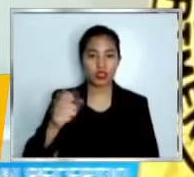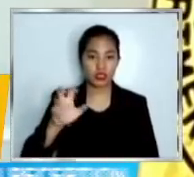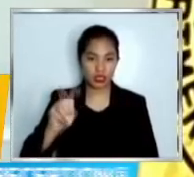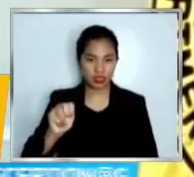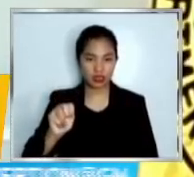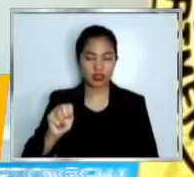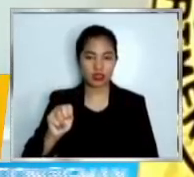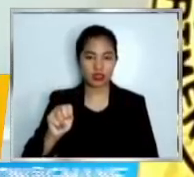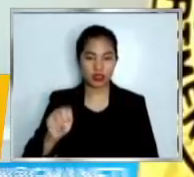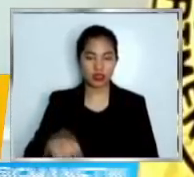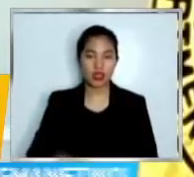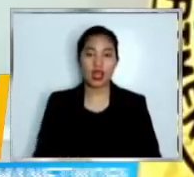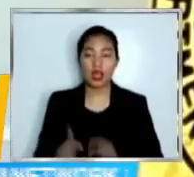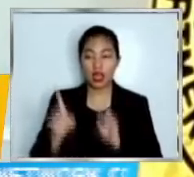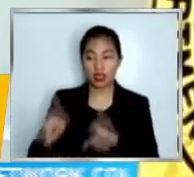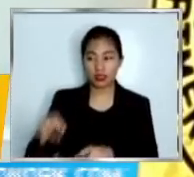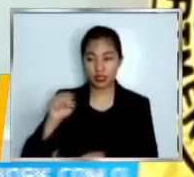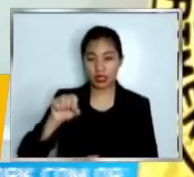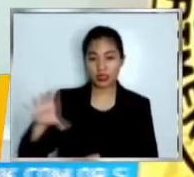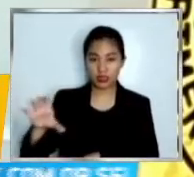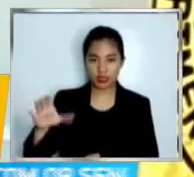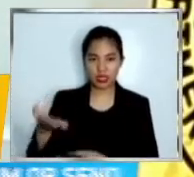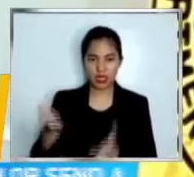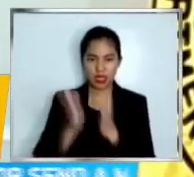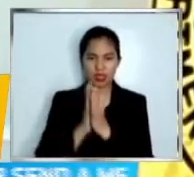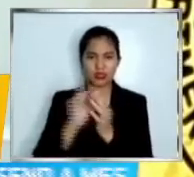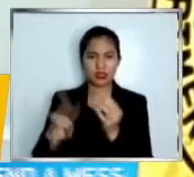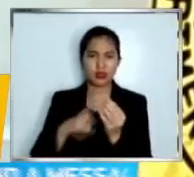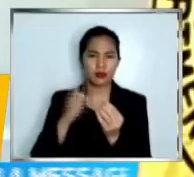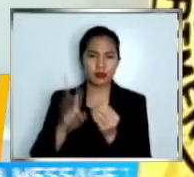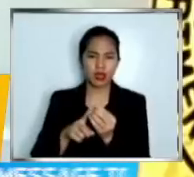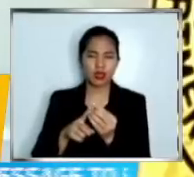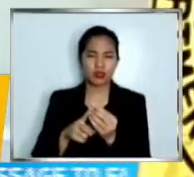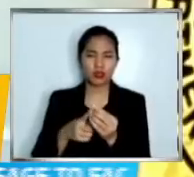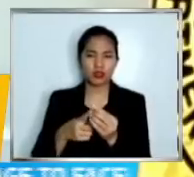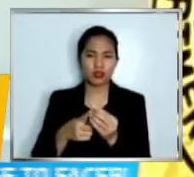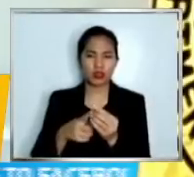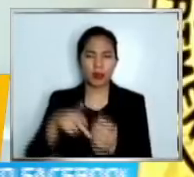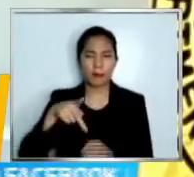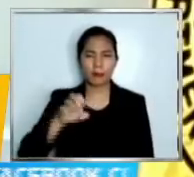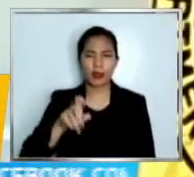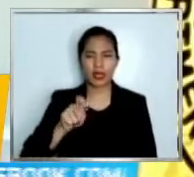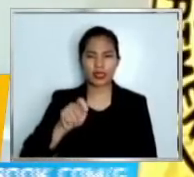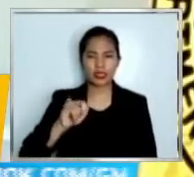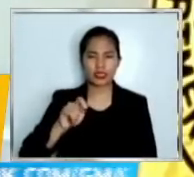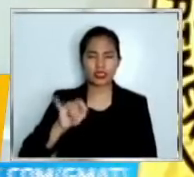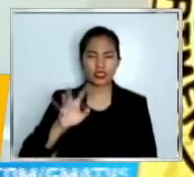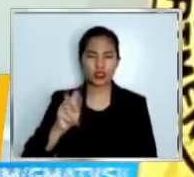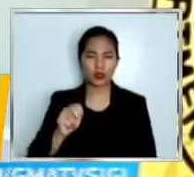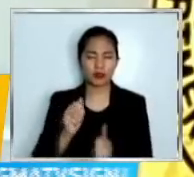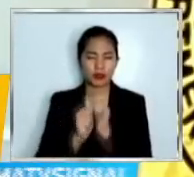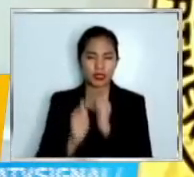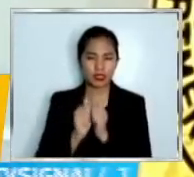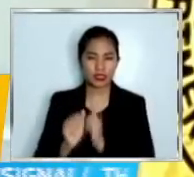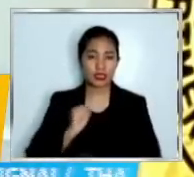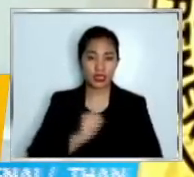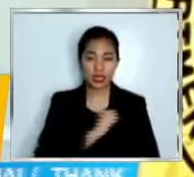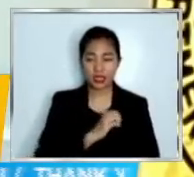na patungkol dun sa petisyon ng Senado at Blue Ribbon